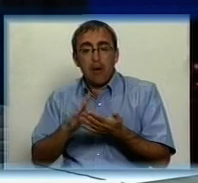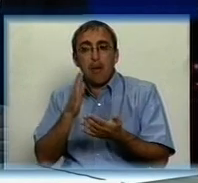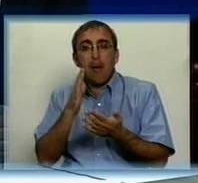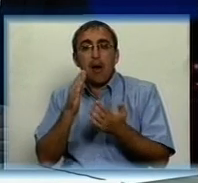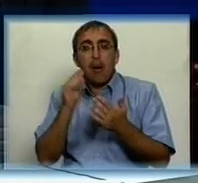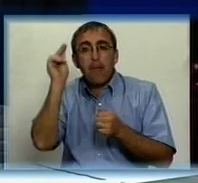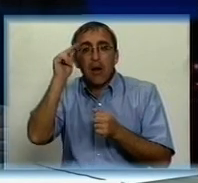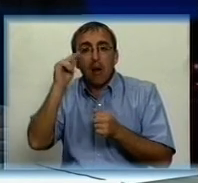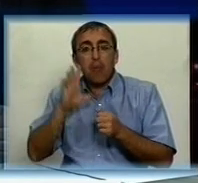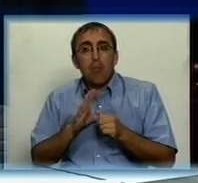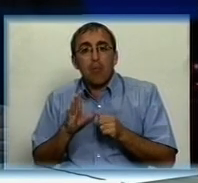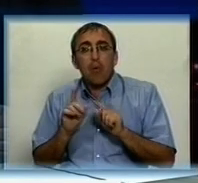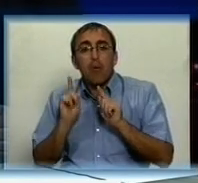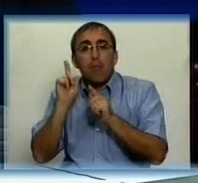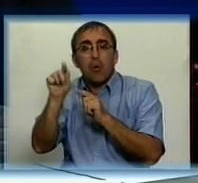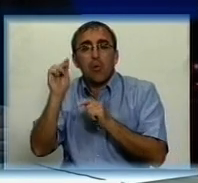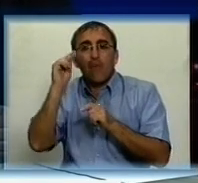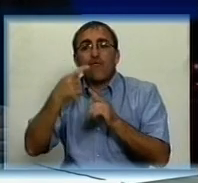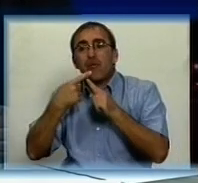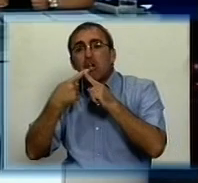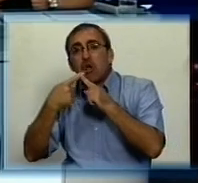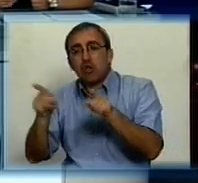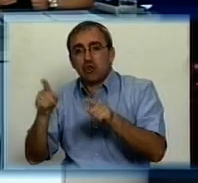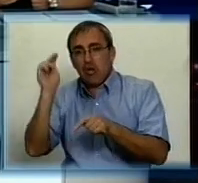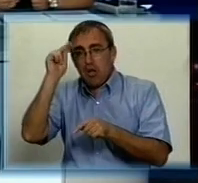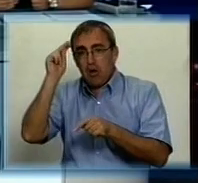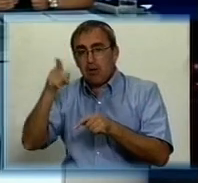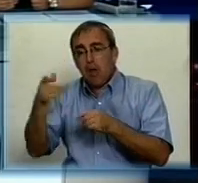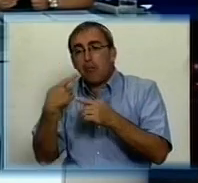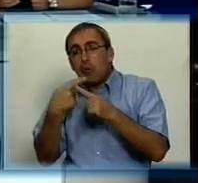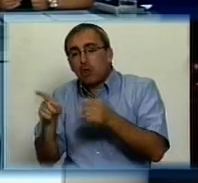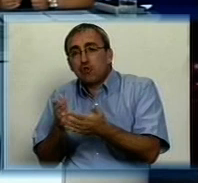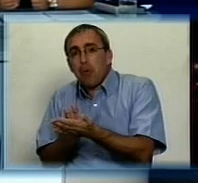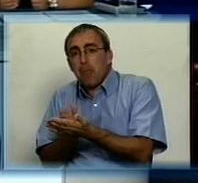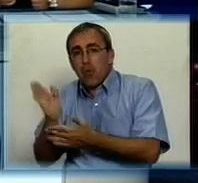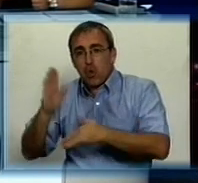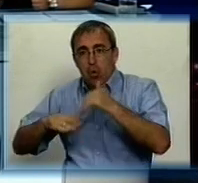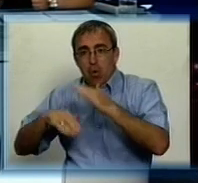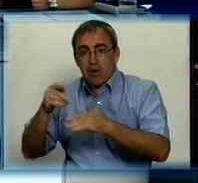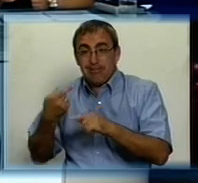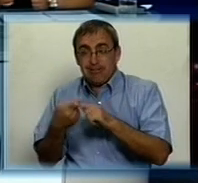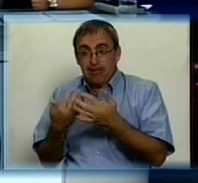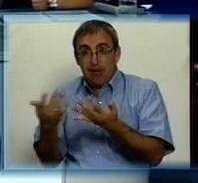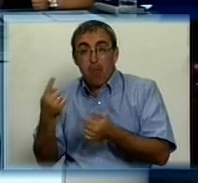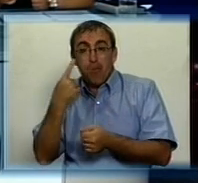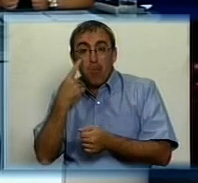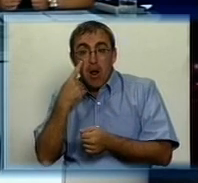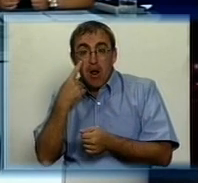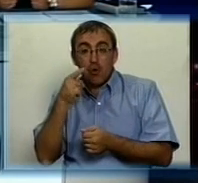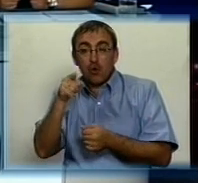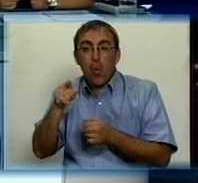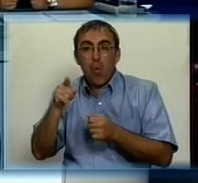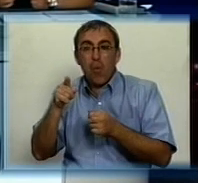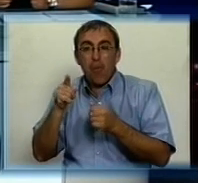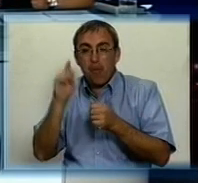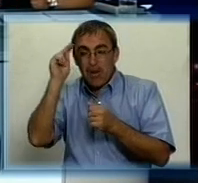враховуючи, що вони підуть вчитися в інший навчальний заклад. І там інший профіль був. Сьогодні з цими балами того предмету